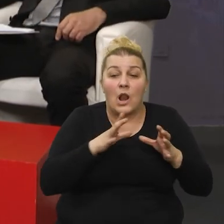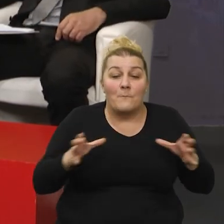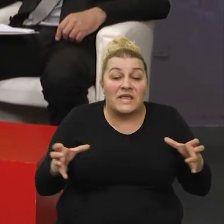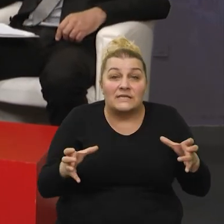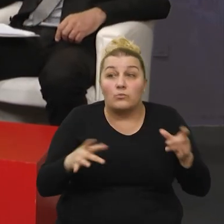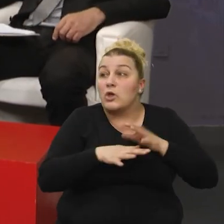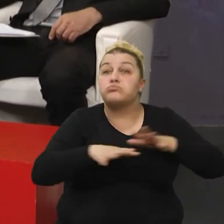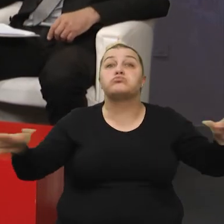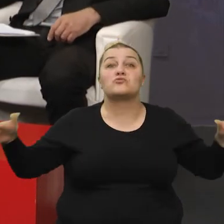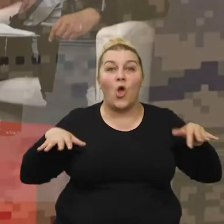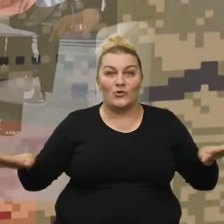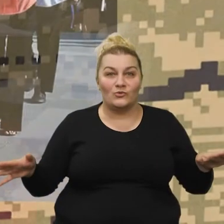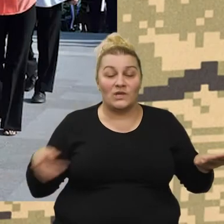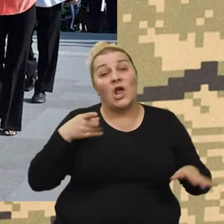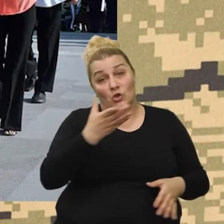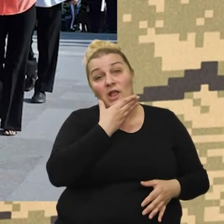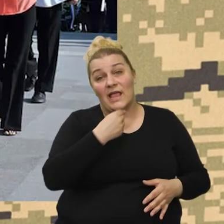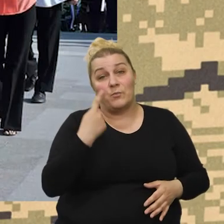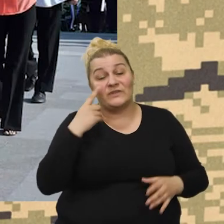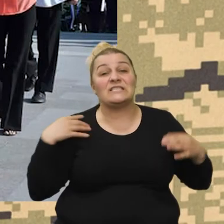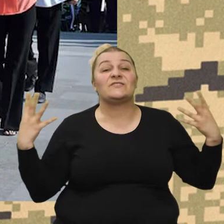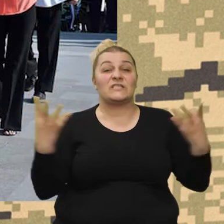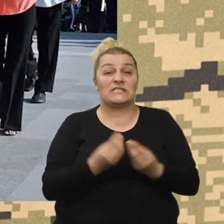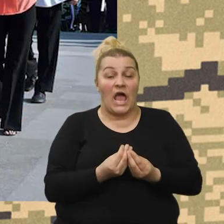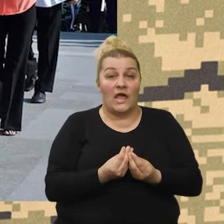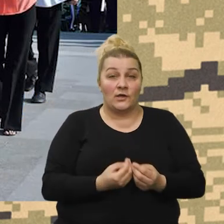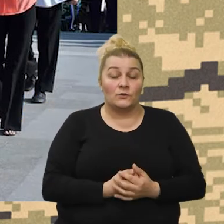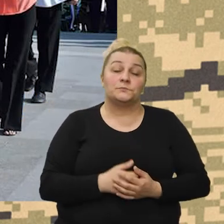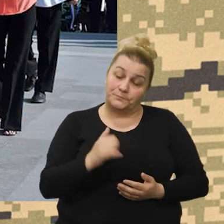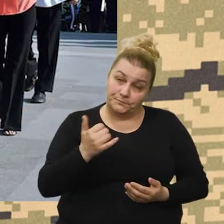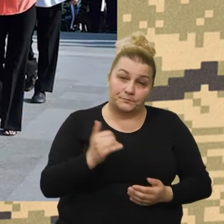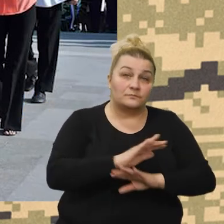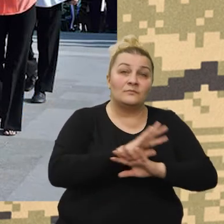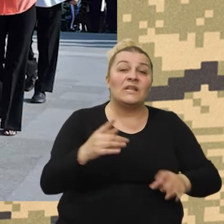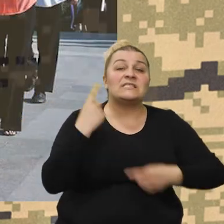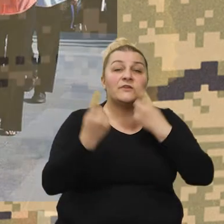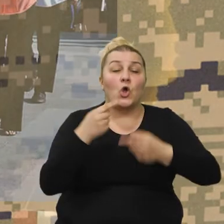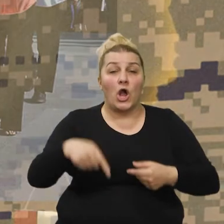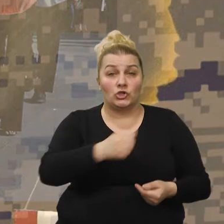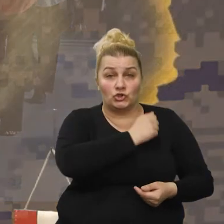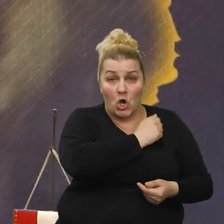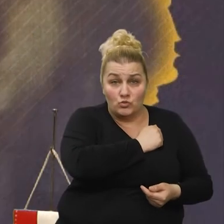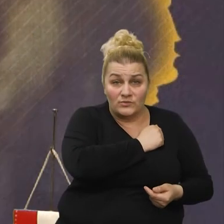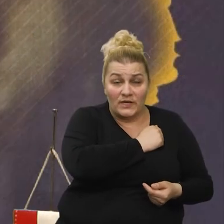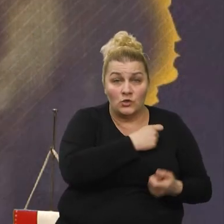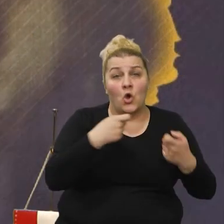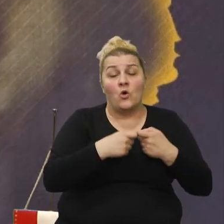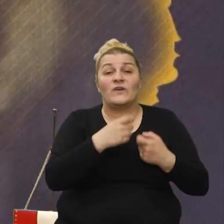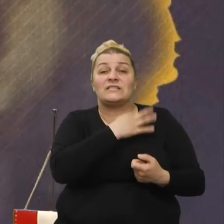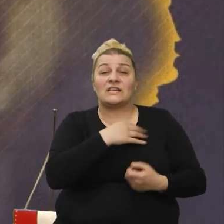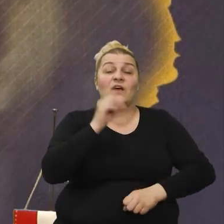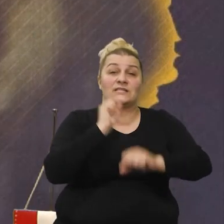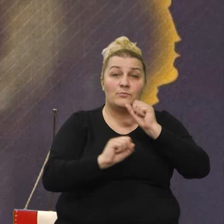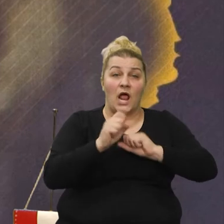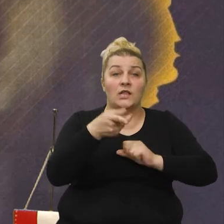Koliko nas bude, to je jedna lijepa slika. Jedna lijepa slika. Svi događaj u Splitu koji se odnose na Hrvatske branitelje